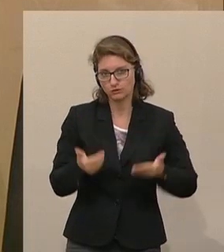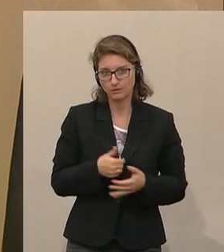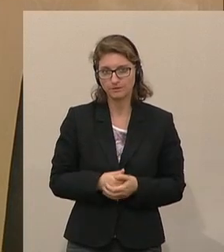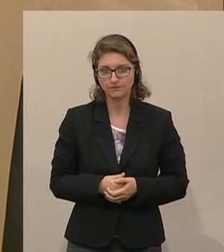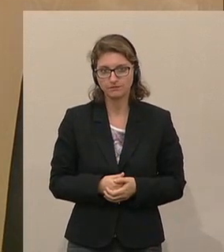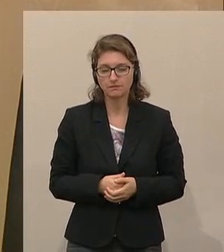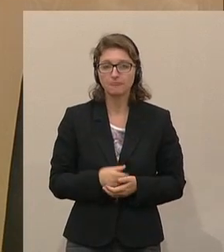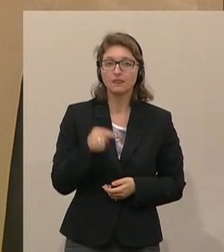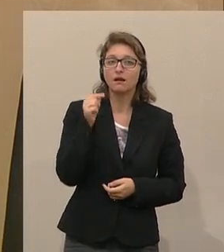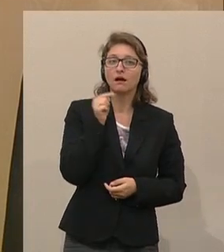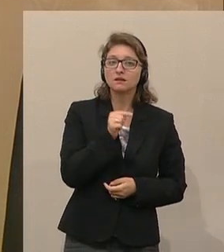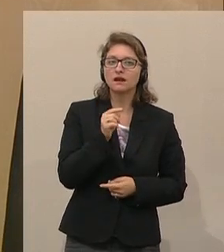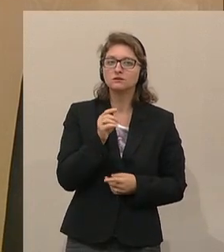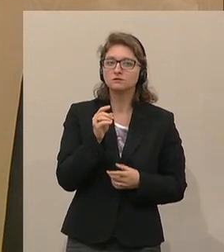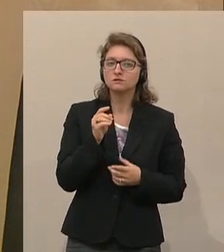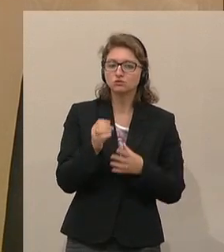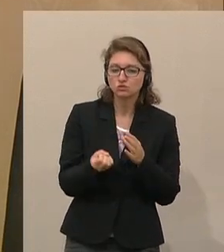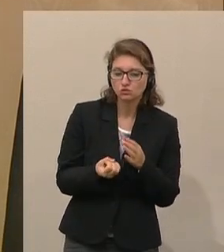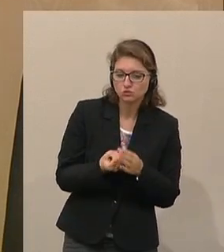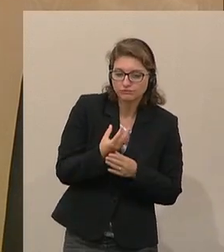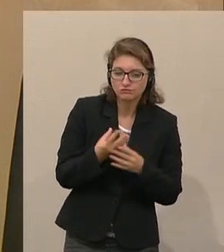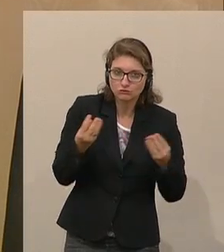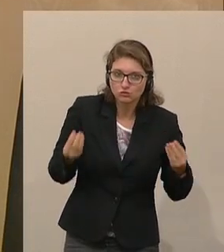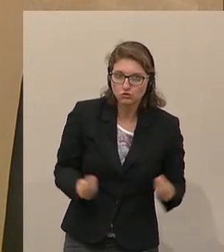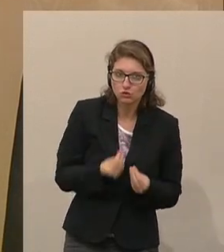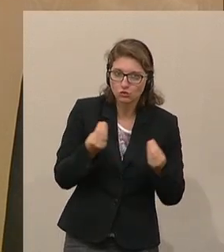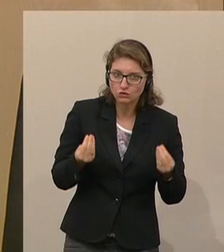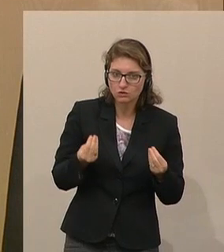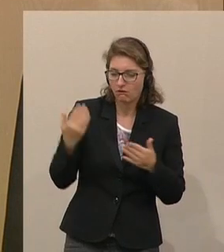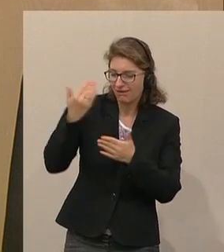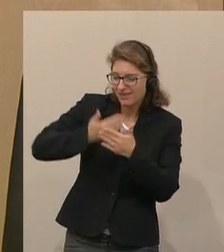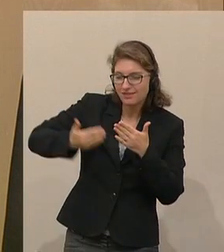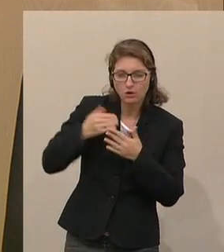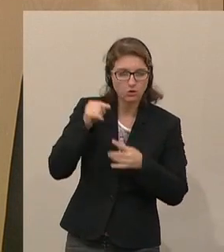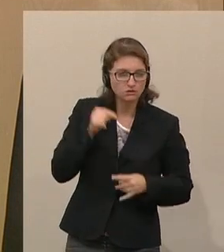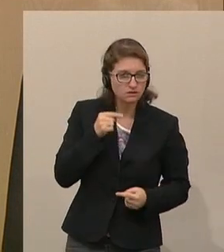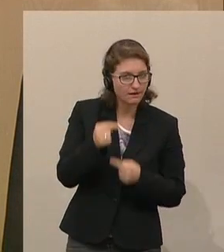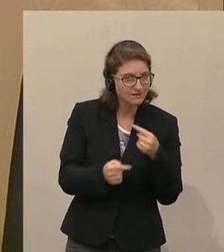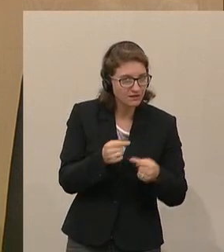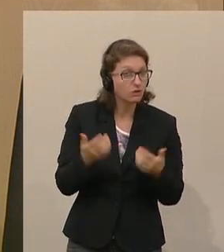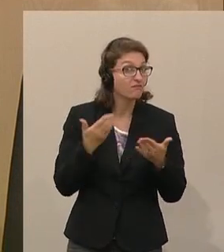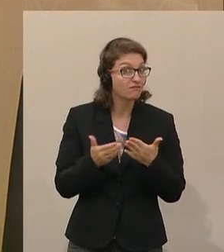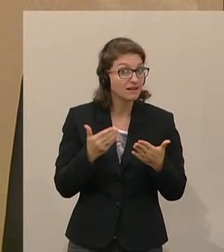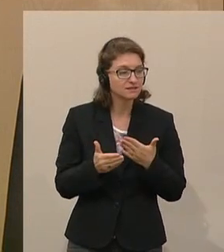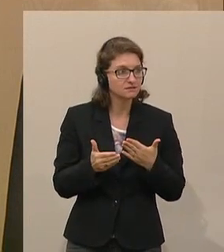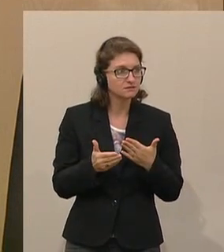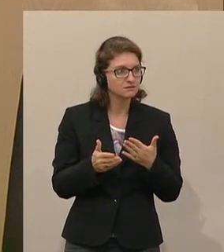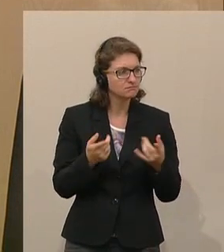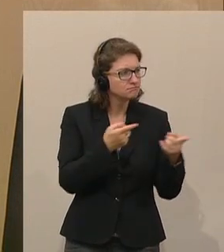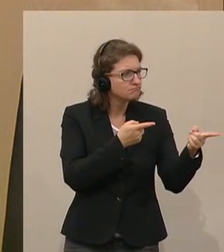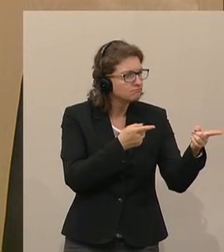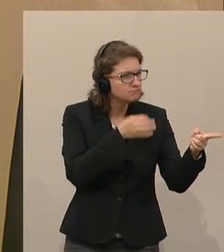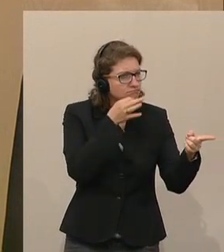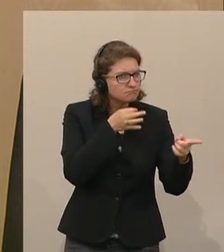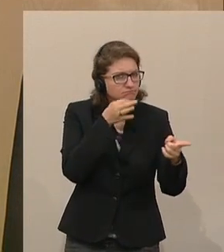ist der Ursprung und der eigentliche Hintergrund der Entwicklungen? Da habe ich heute gar nichts dazu gehört.